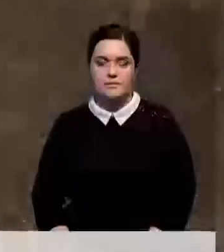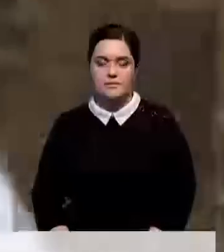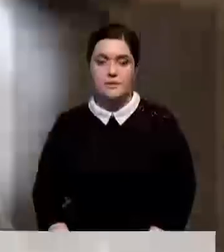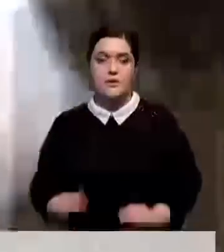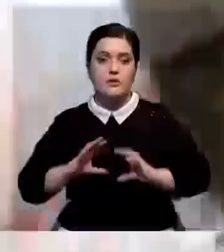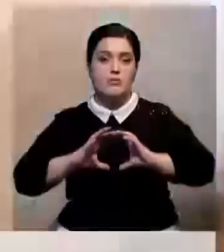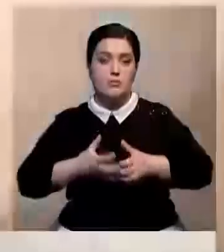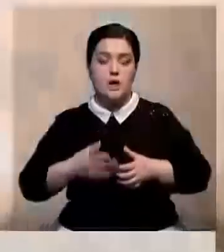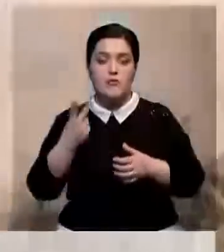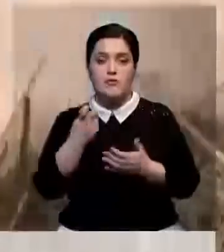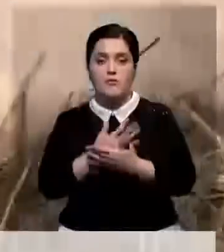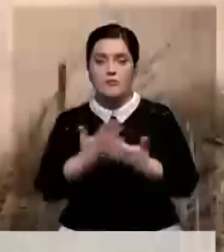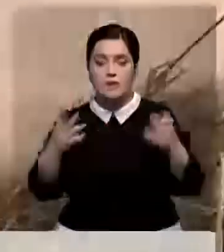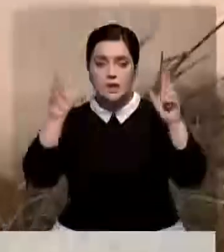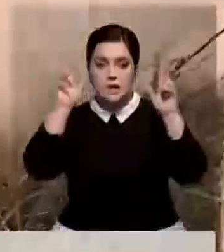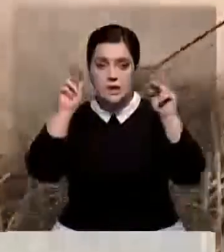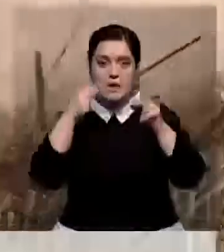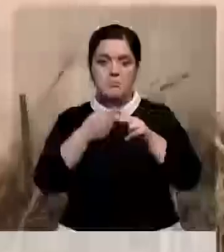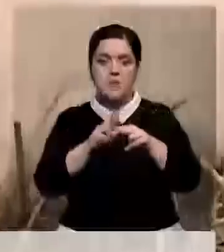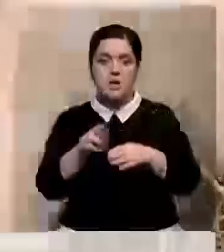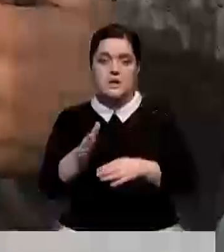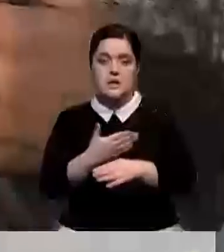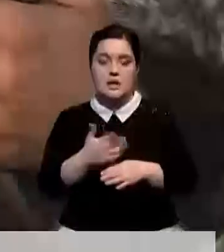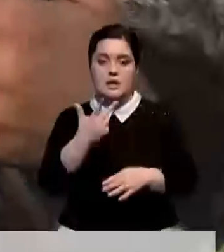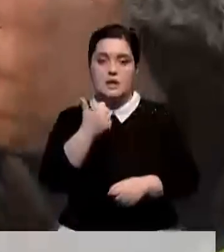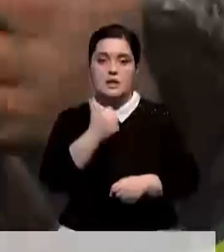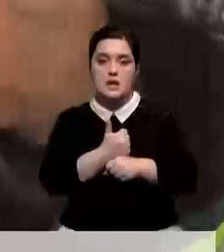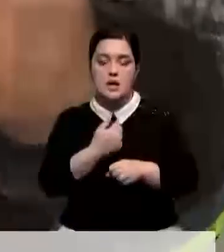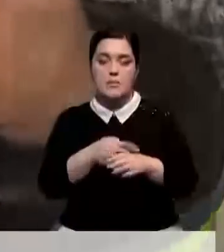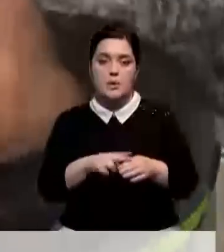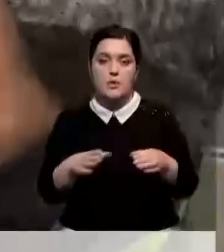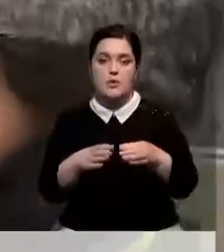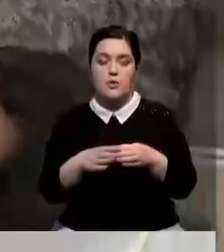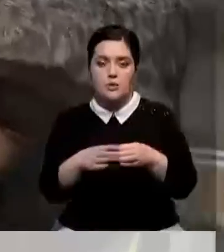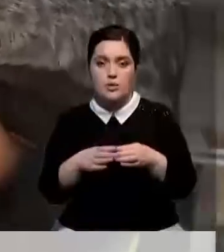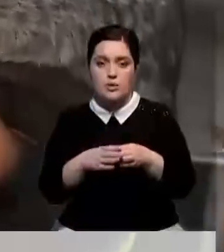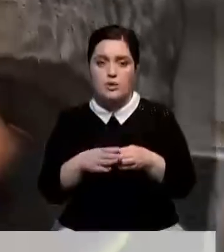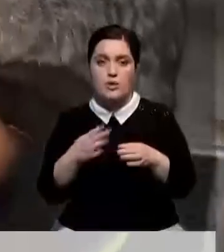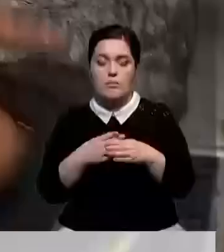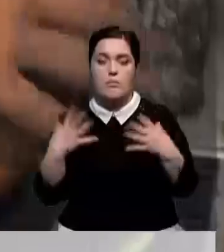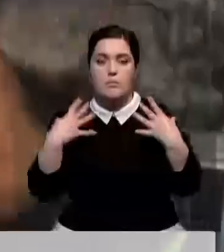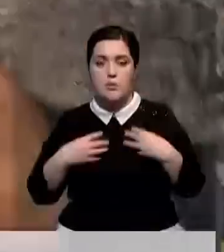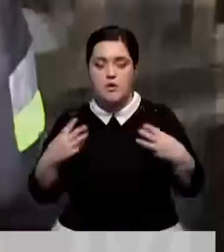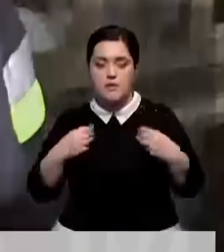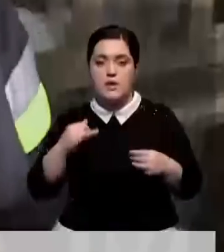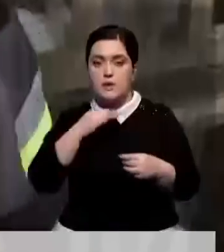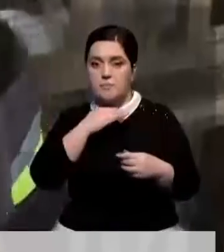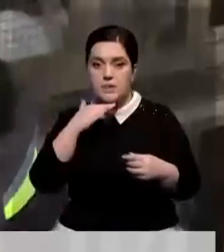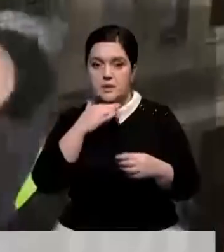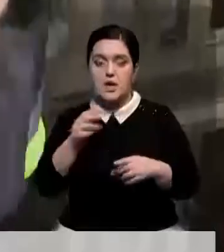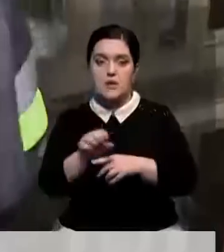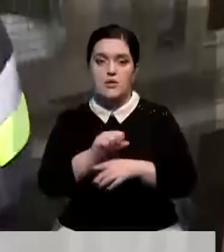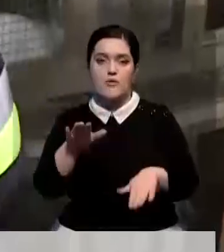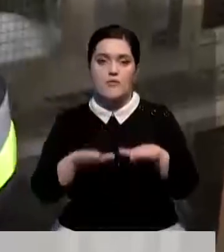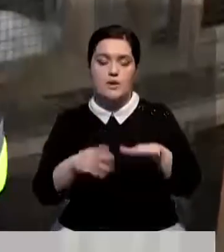насчитывается больше 200 видов кроликов. Они делятся на три главные подгруппы – декоративные, пуховые и мясные. Рекорд веса